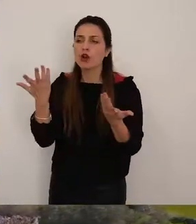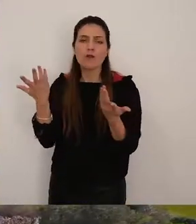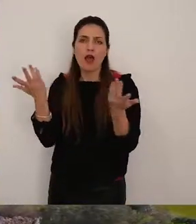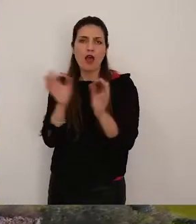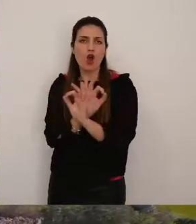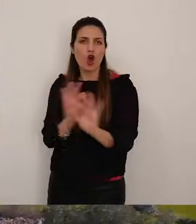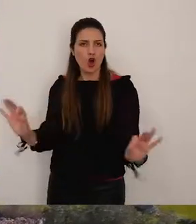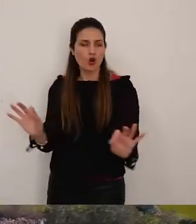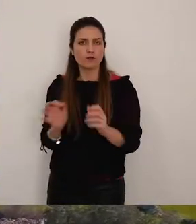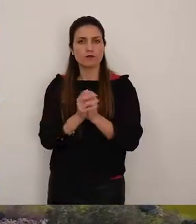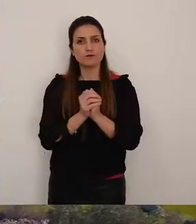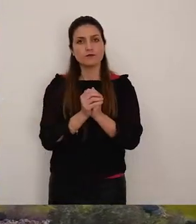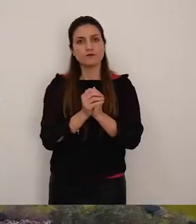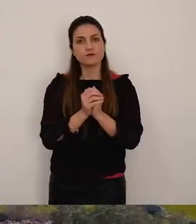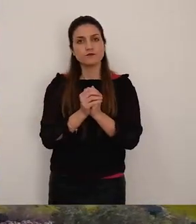tesoro